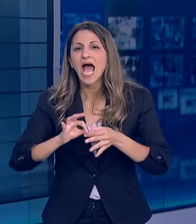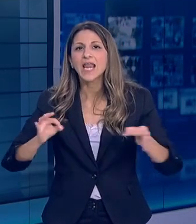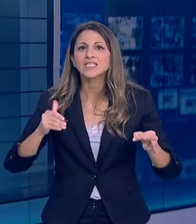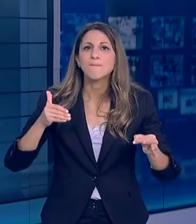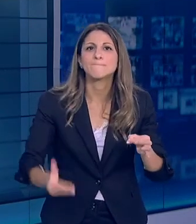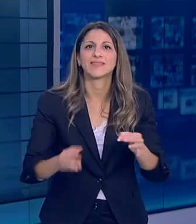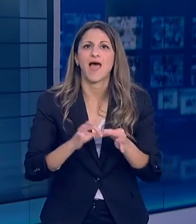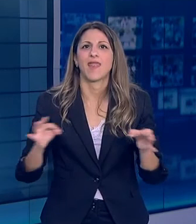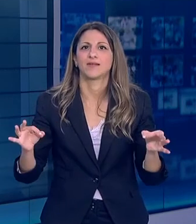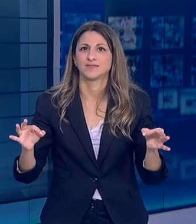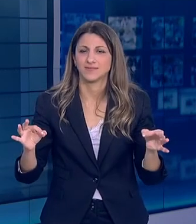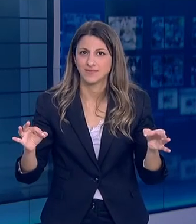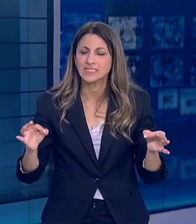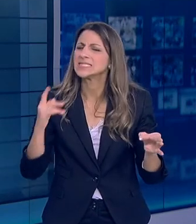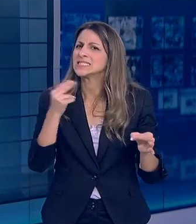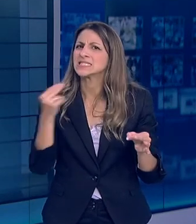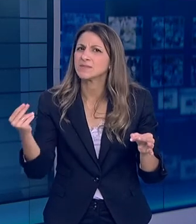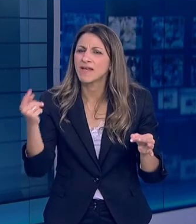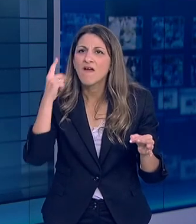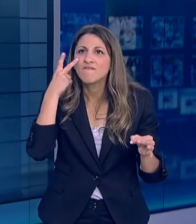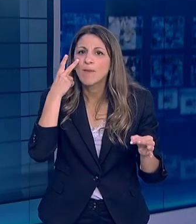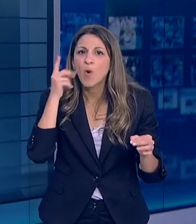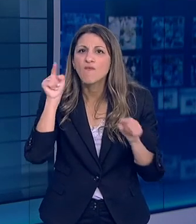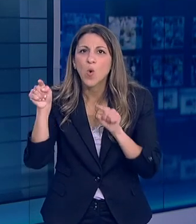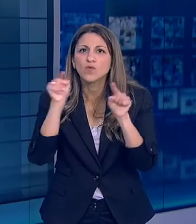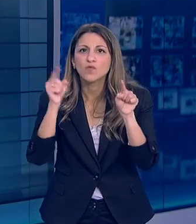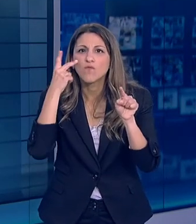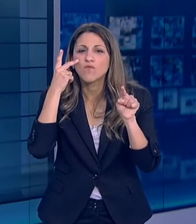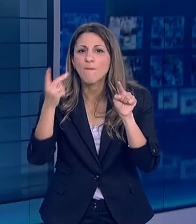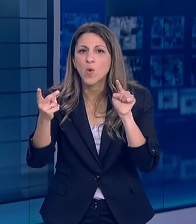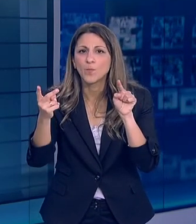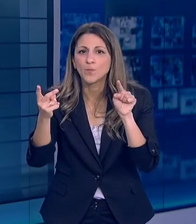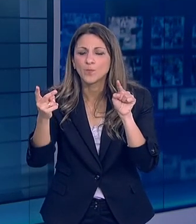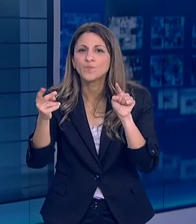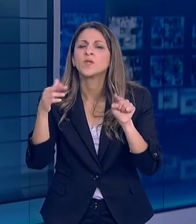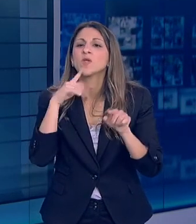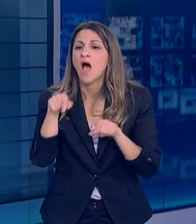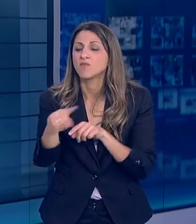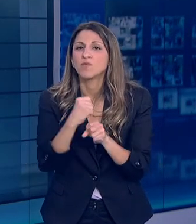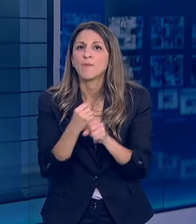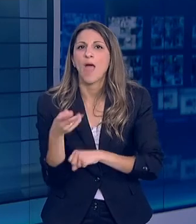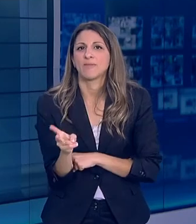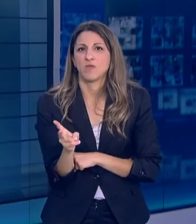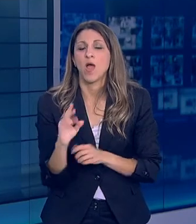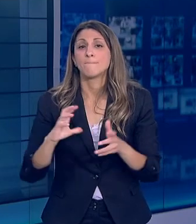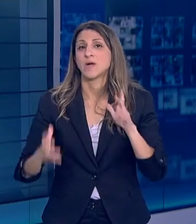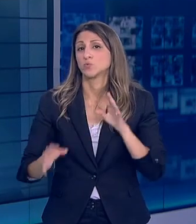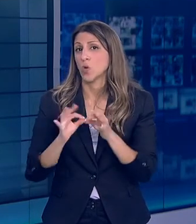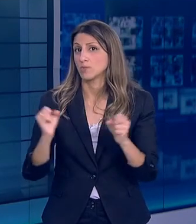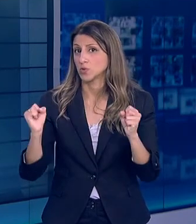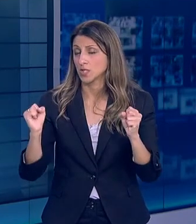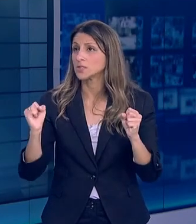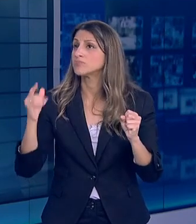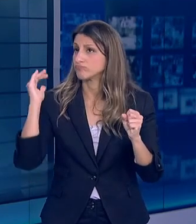Άλλα θεραπευτικά σχήματα Και βλέπει αυτό το σήμα Ένα σήμα το λέω σε εισαγωγικά κινδύνου Ο ΠΟΗ λοιπόν αποφασίζει να βάλει